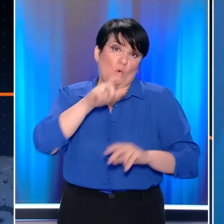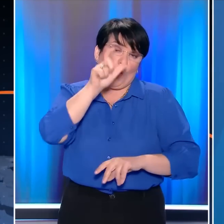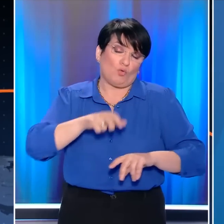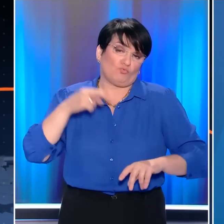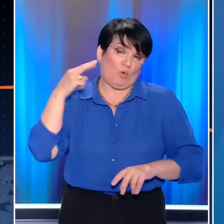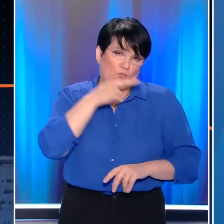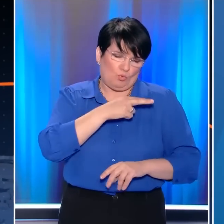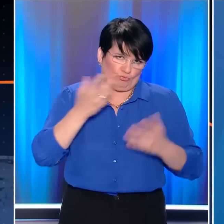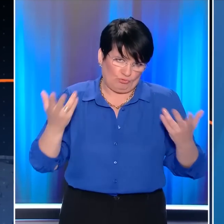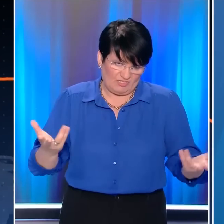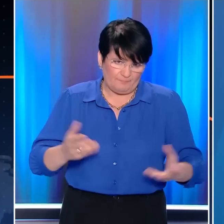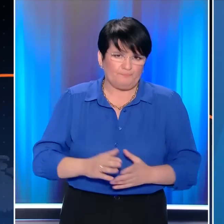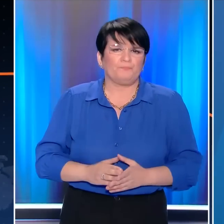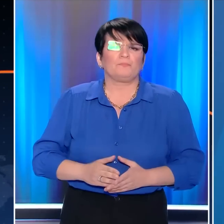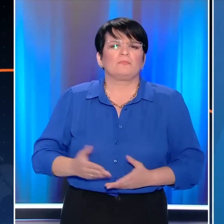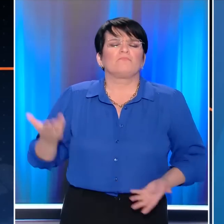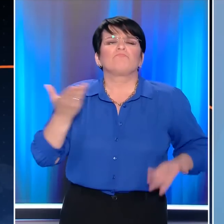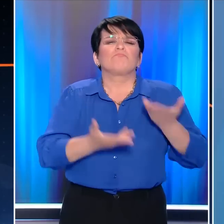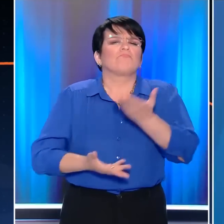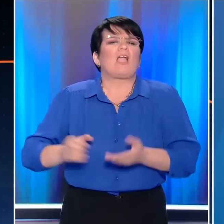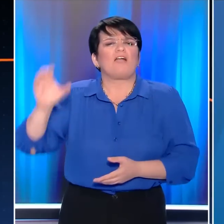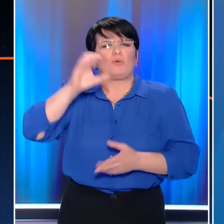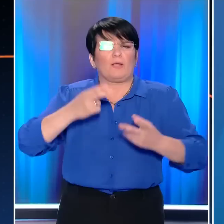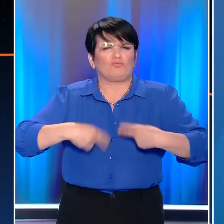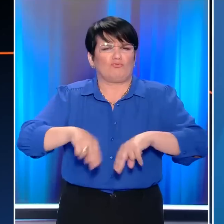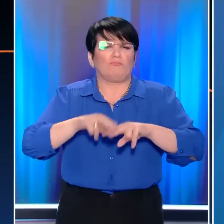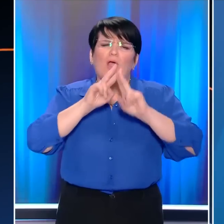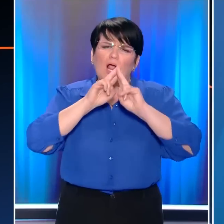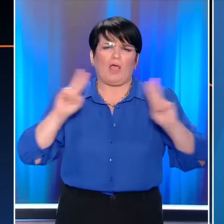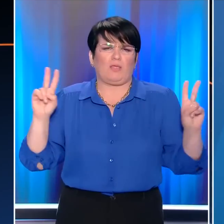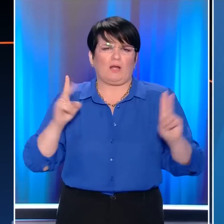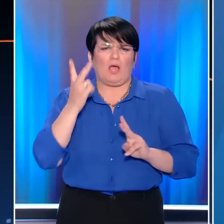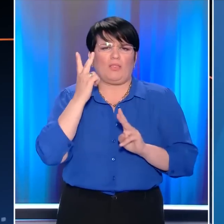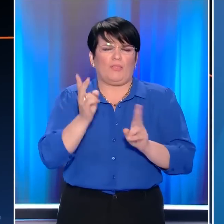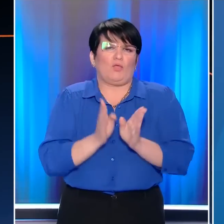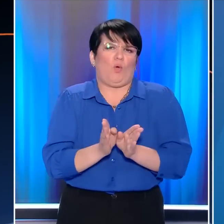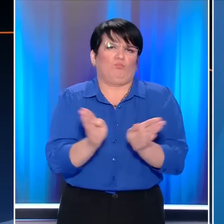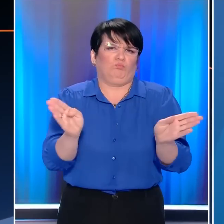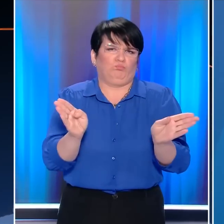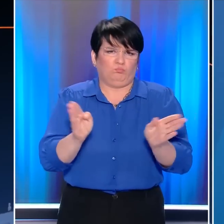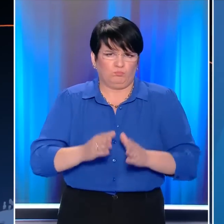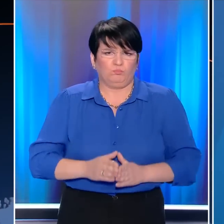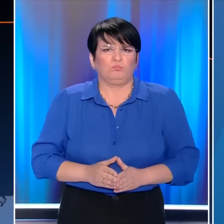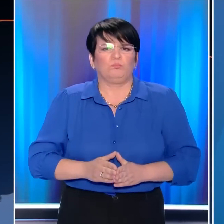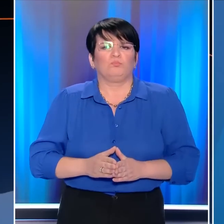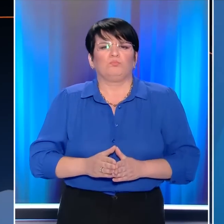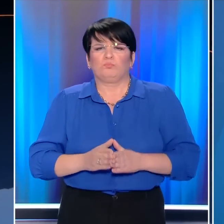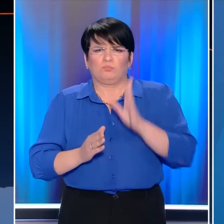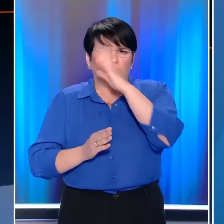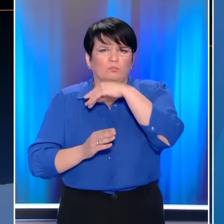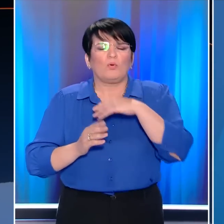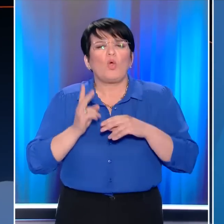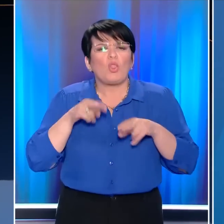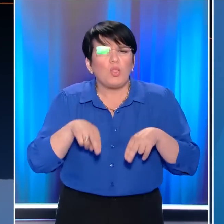Τα μηνύματα τα οποία έχει θέσει το Ευρωπαϊκό Συμβούλιο είναι πάρα πολύ σαφή. Υπάρχουν δύο δρόμοι για την Τουρκία. Υπάρχει ο δρόμος της